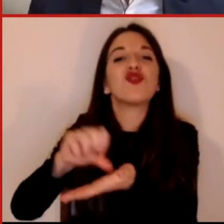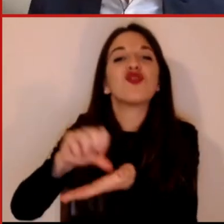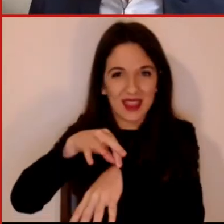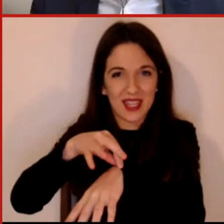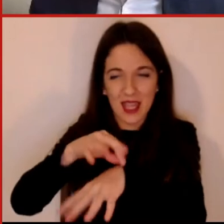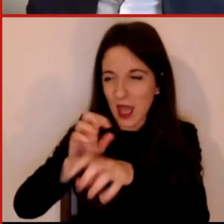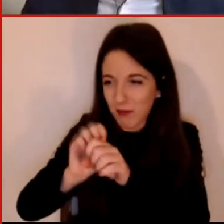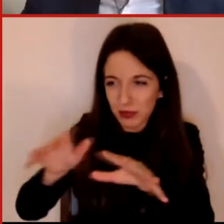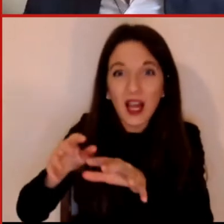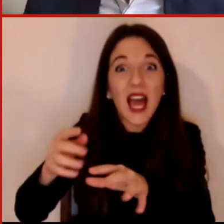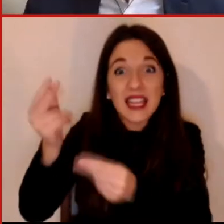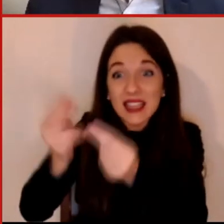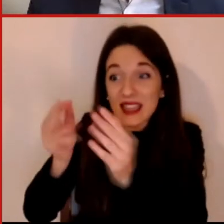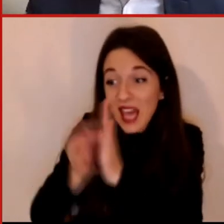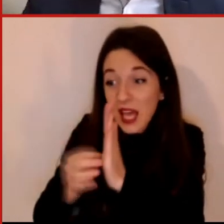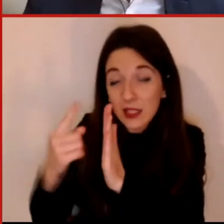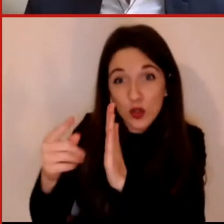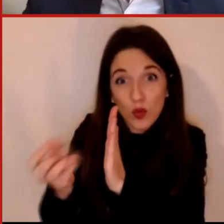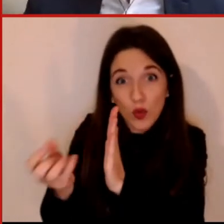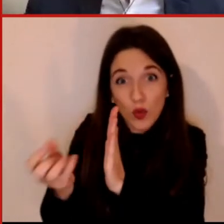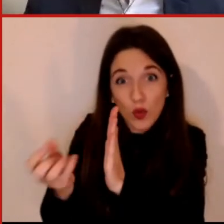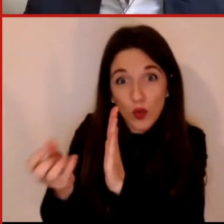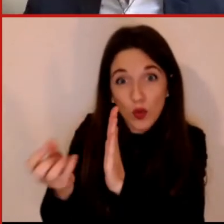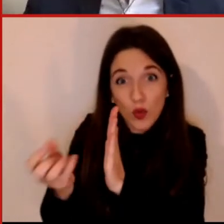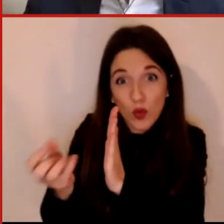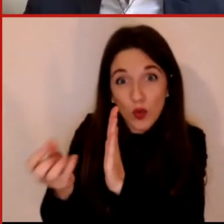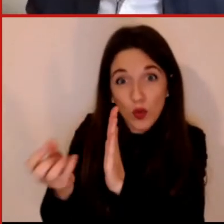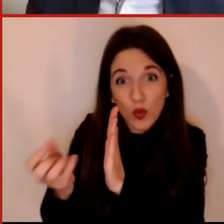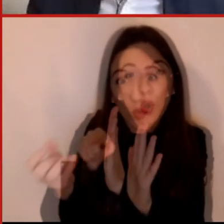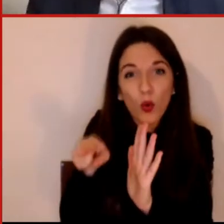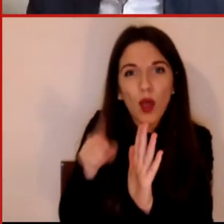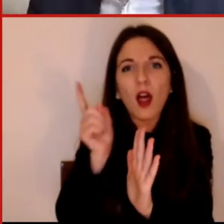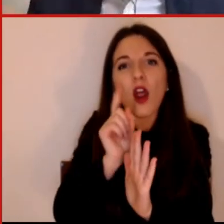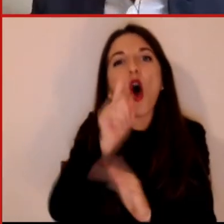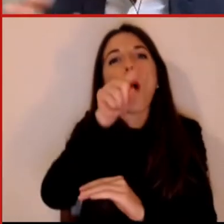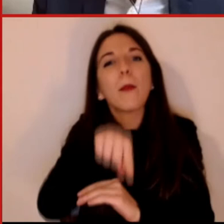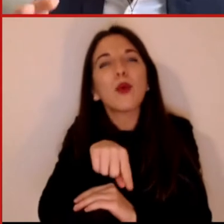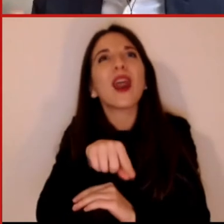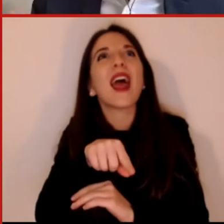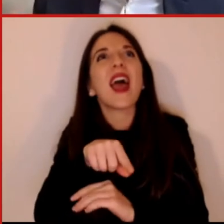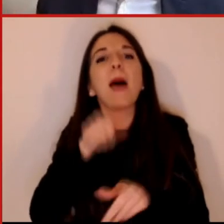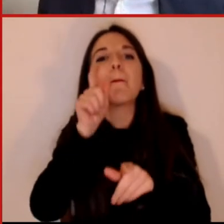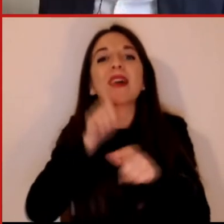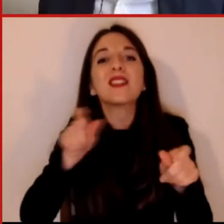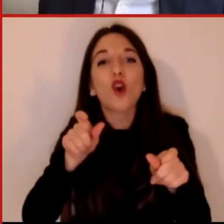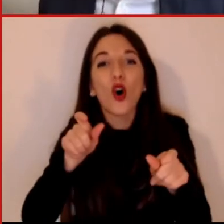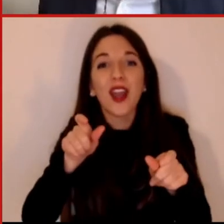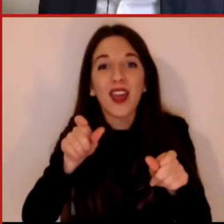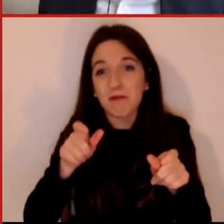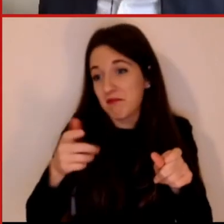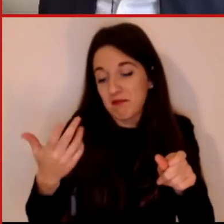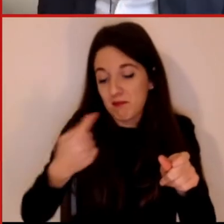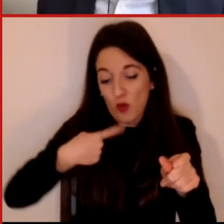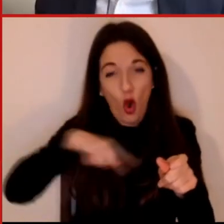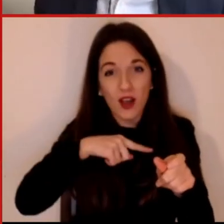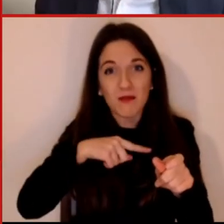ricerche degli utenti sulla piattaforma di Google, cioè l'idea in qualche modo anche geniale di